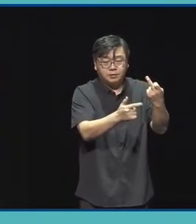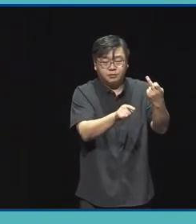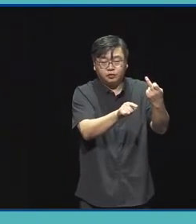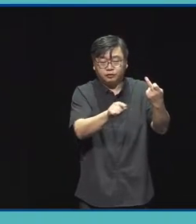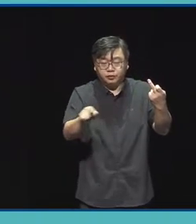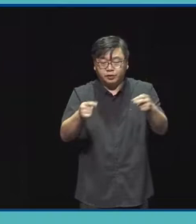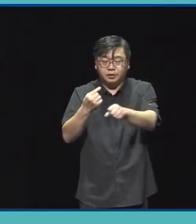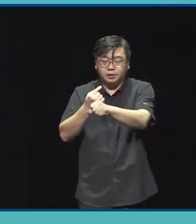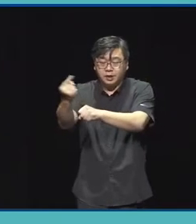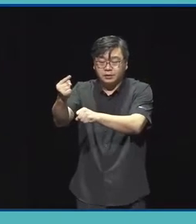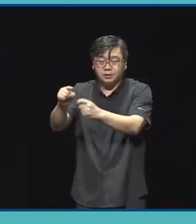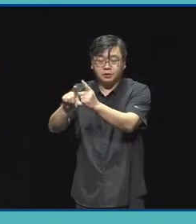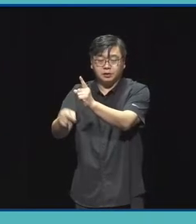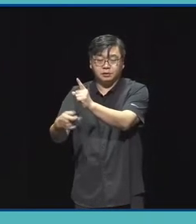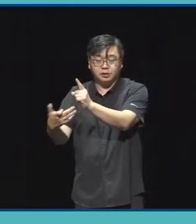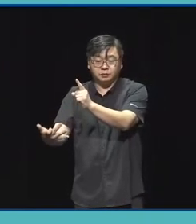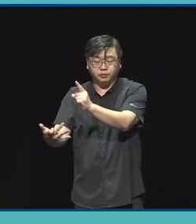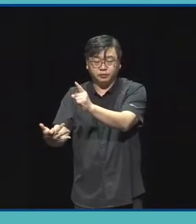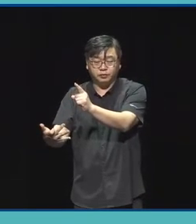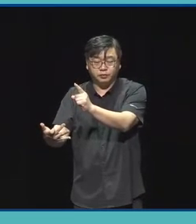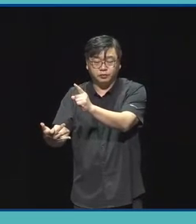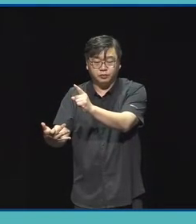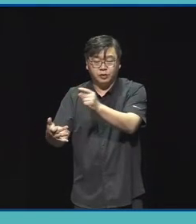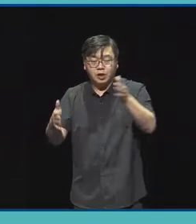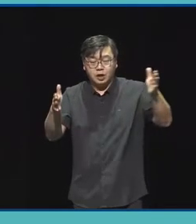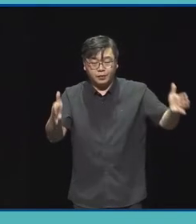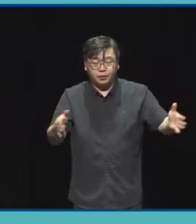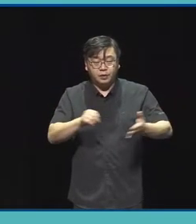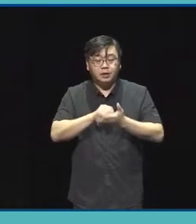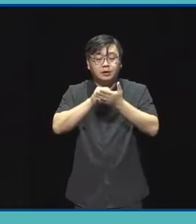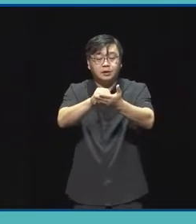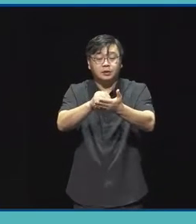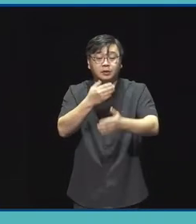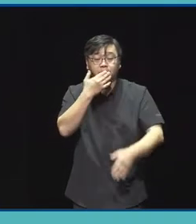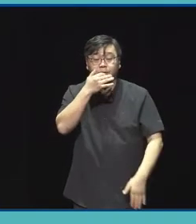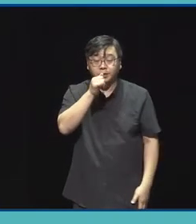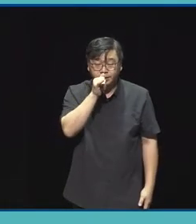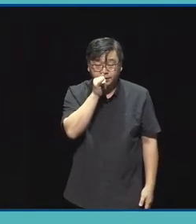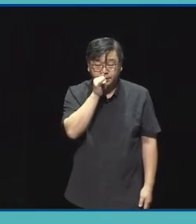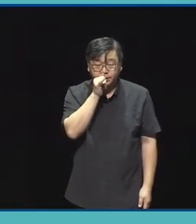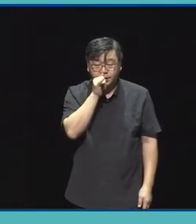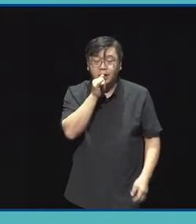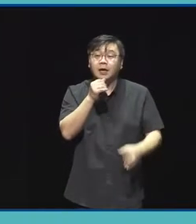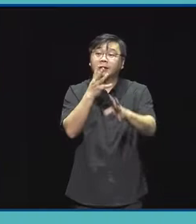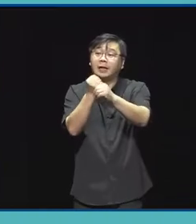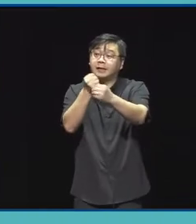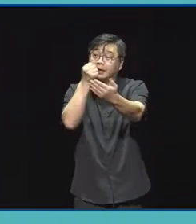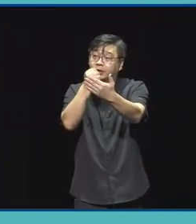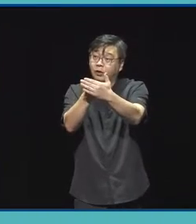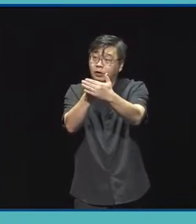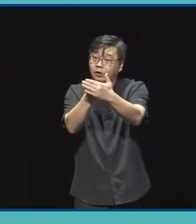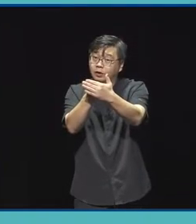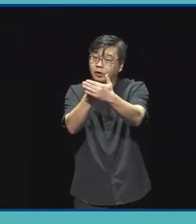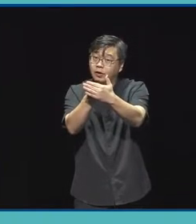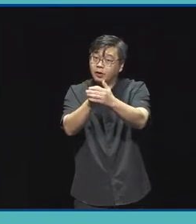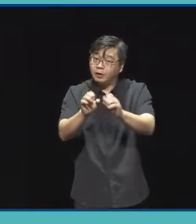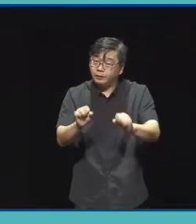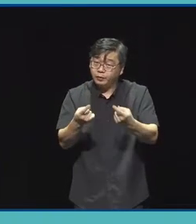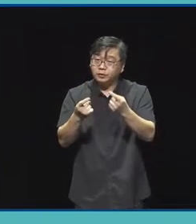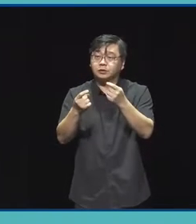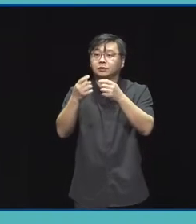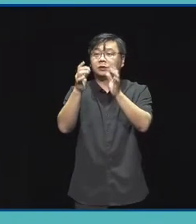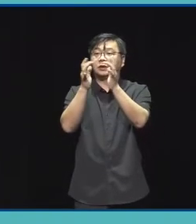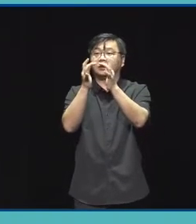내년 1월 19일까지 지원을 받을 예정이고 해당하는 부분은 날짜가 확정되는 대로 예술위원회 홈페이지를 통해서 안내 드리도록